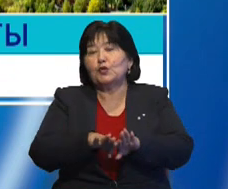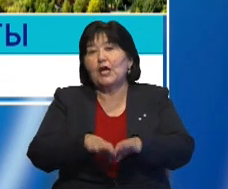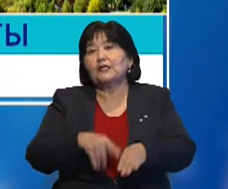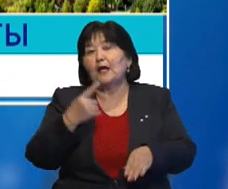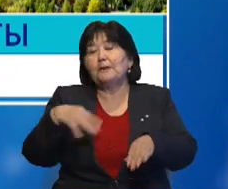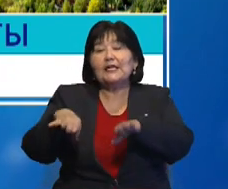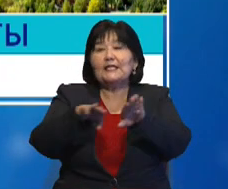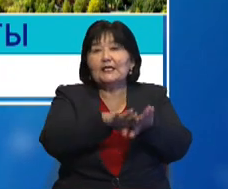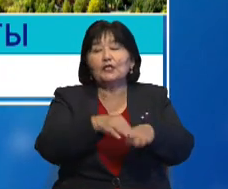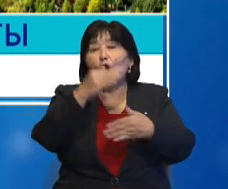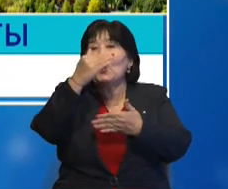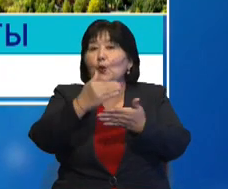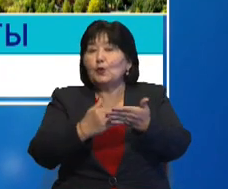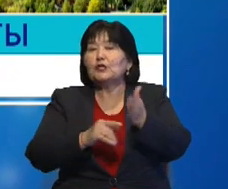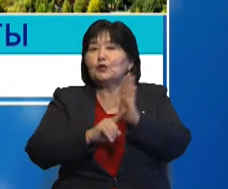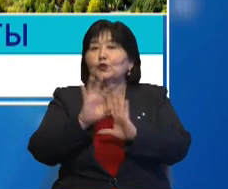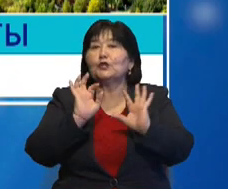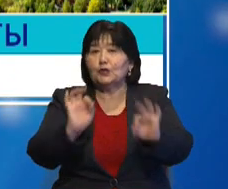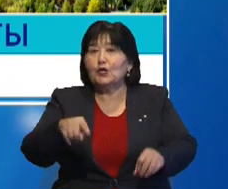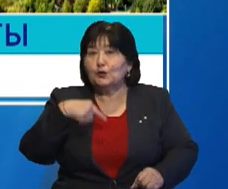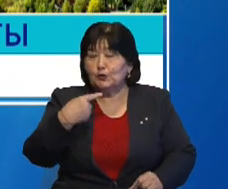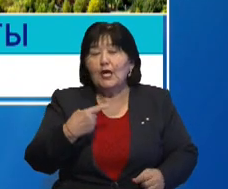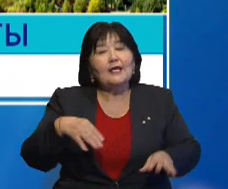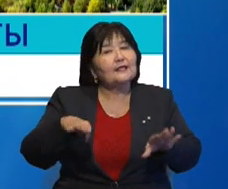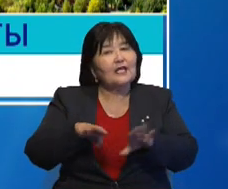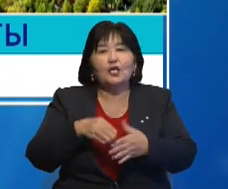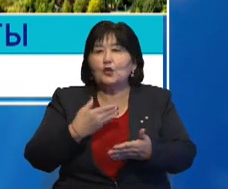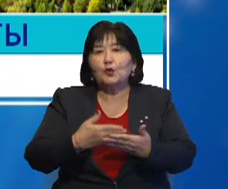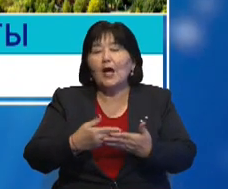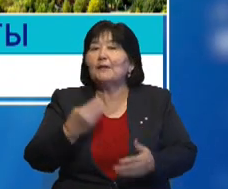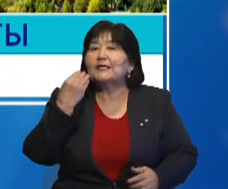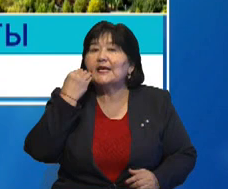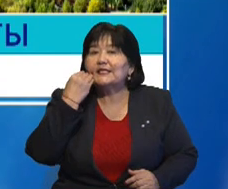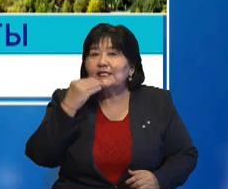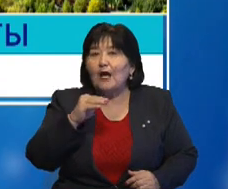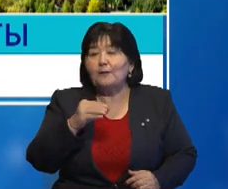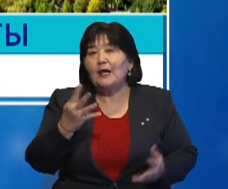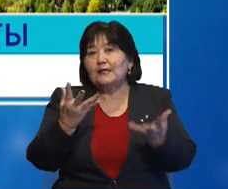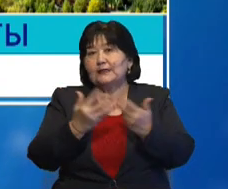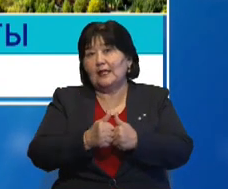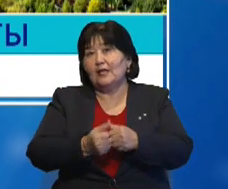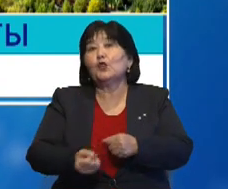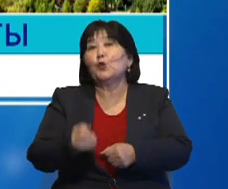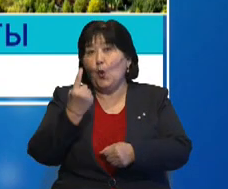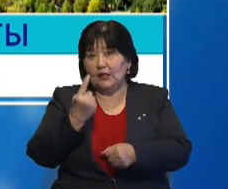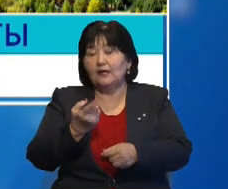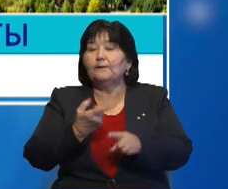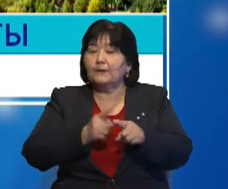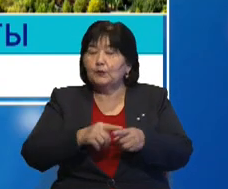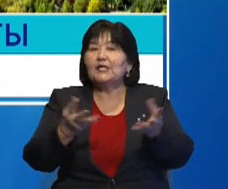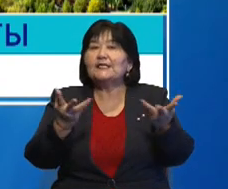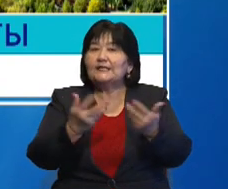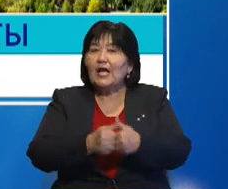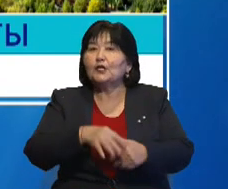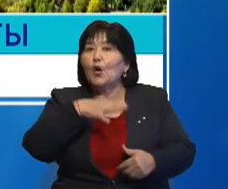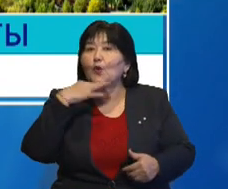Білімденгей деген сяқты көрсеткіштері жүретін сөзсіз. Дейтірғанмен, сапа да саннан туат. Сонтан да санның